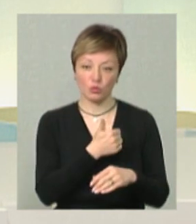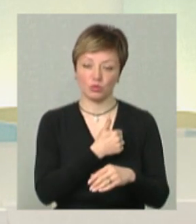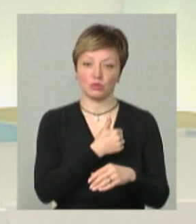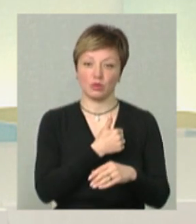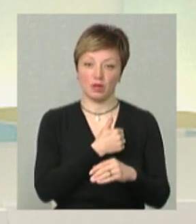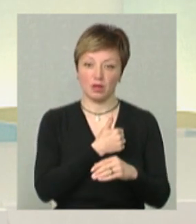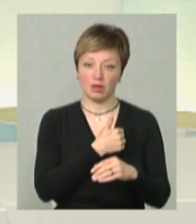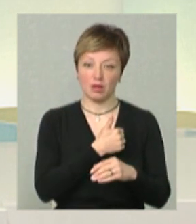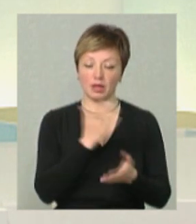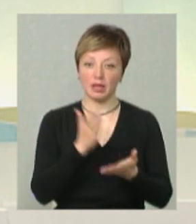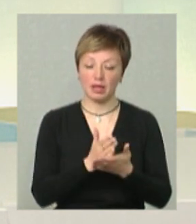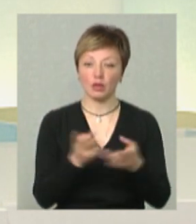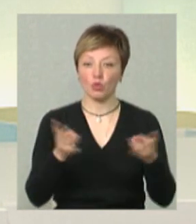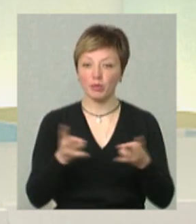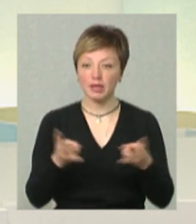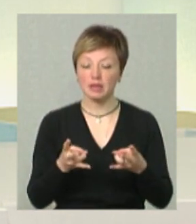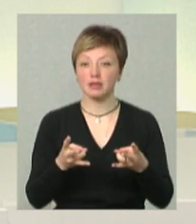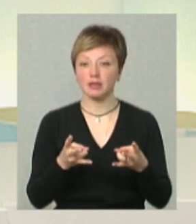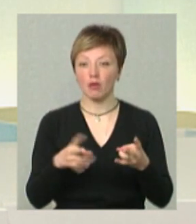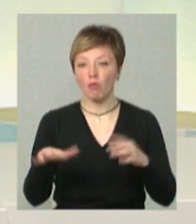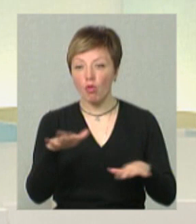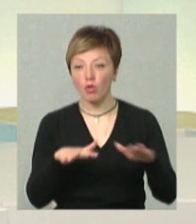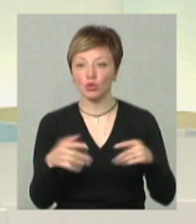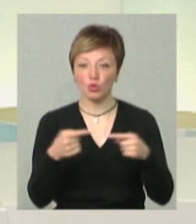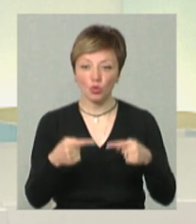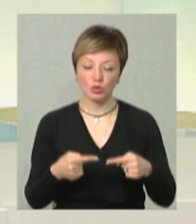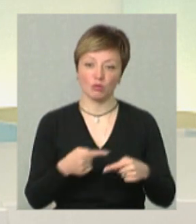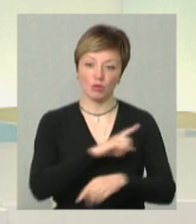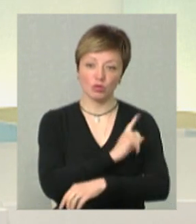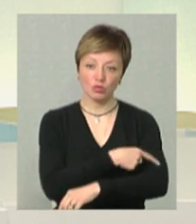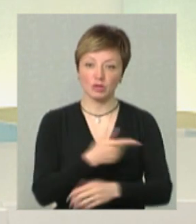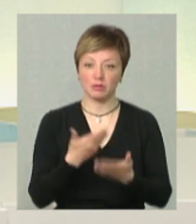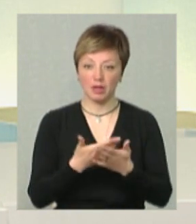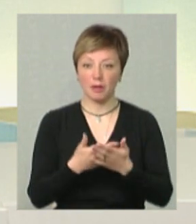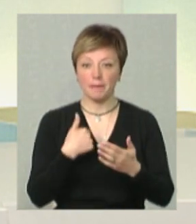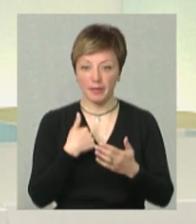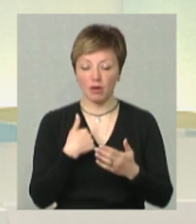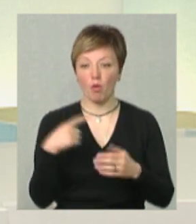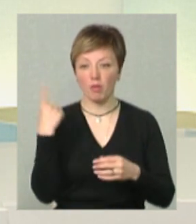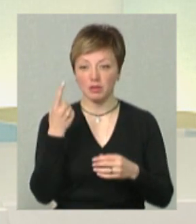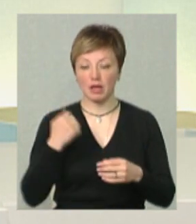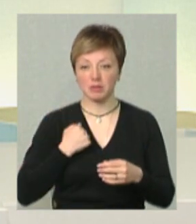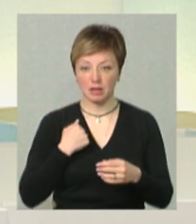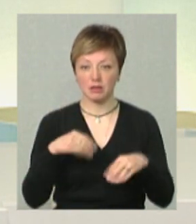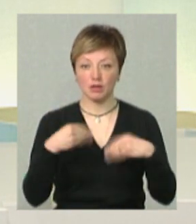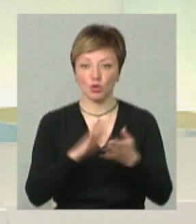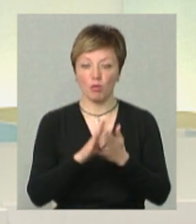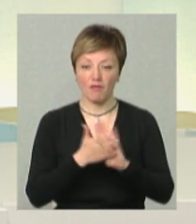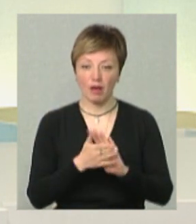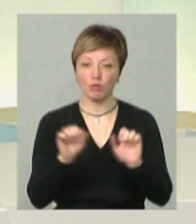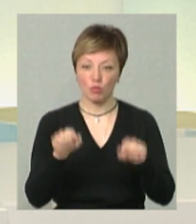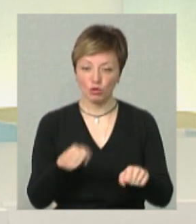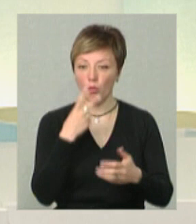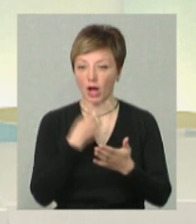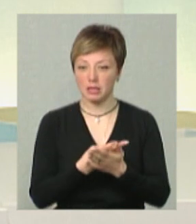є і необхідність в таких-то площадях, потужностях. Ми з обласною адміністрацією тоді домовляємося, що ми